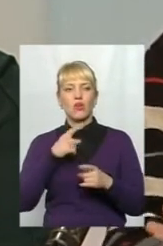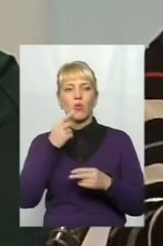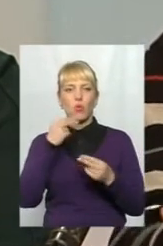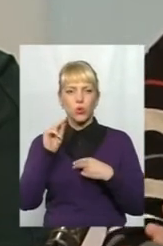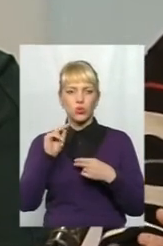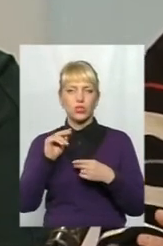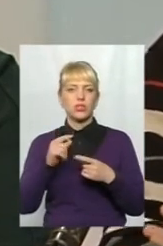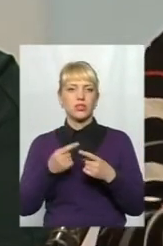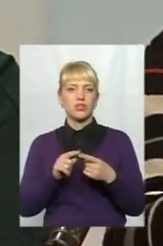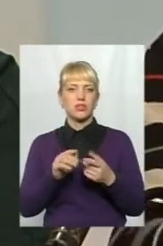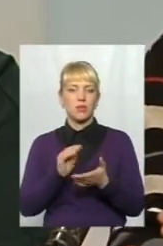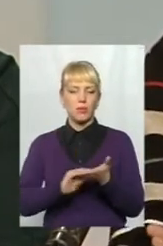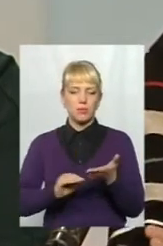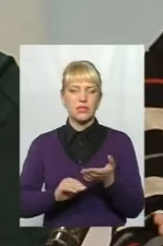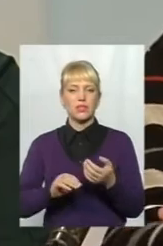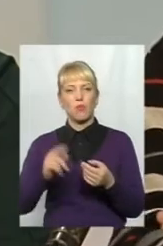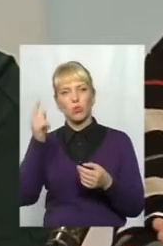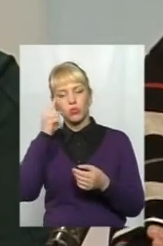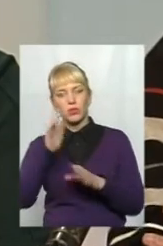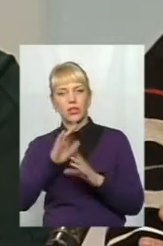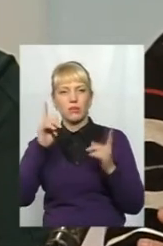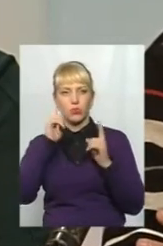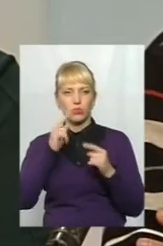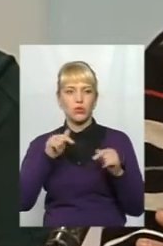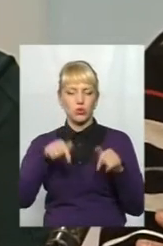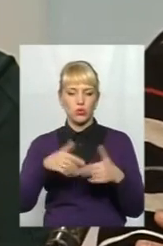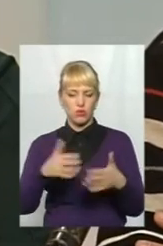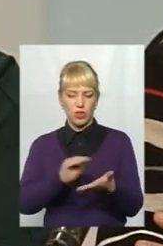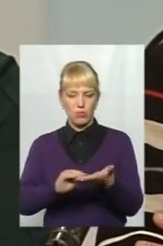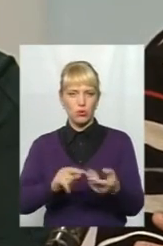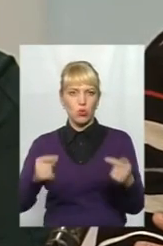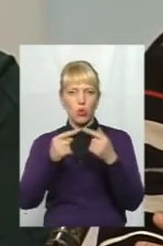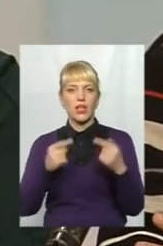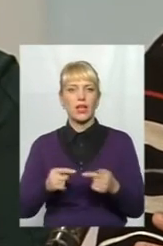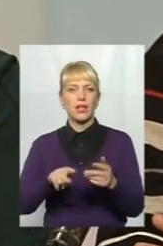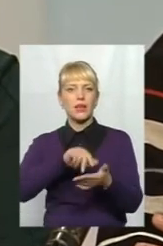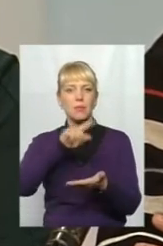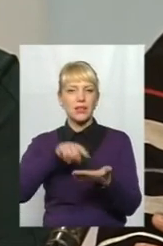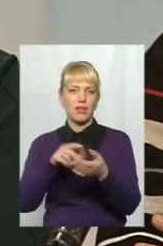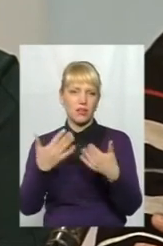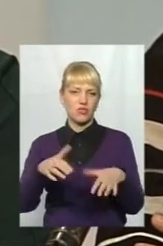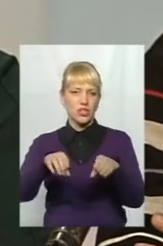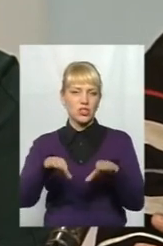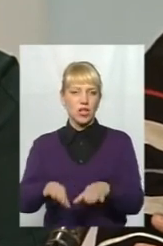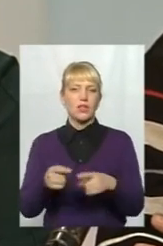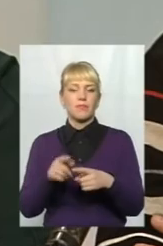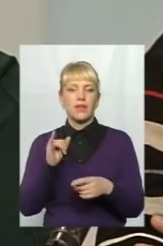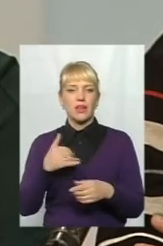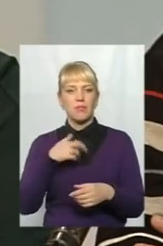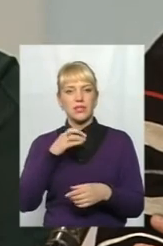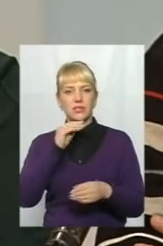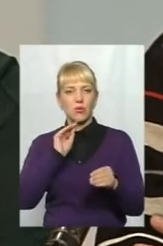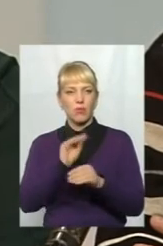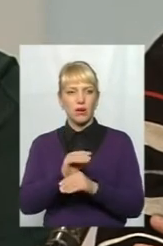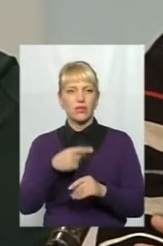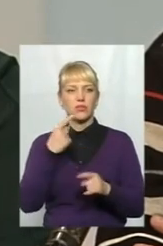улучшить, покращить, подумати, не подумати сьогодні. Тут вже є конкретні питання, який можна рішати. Але тут я би щось сказав, тут не